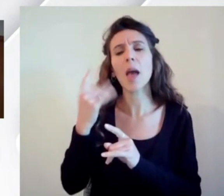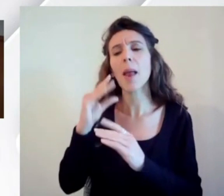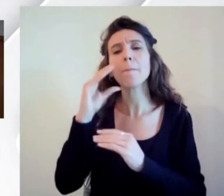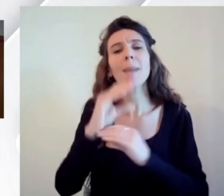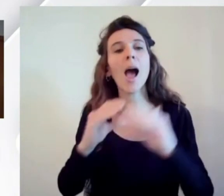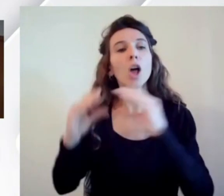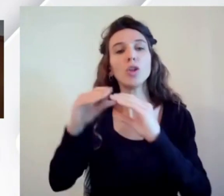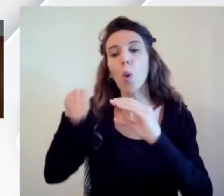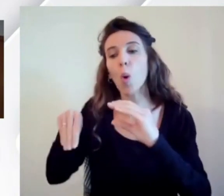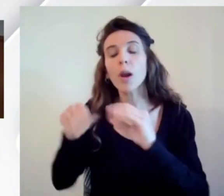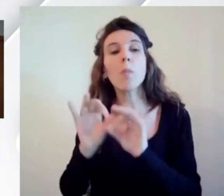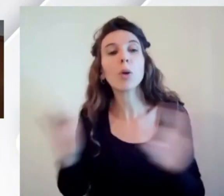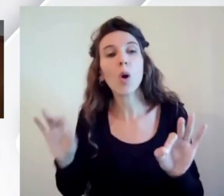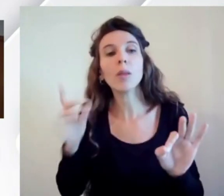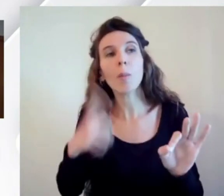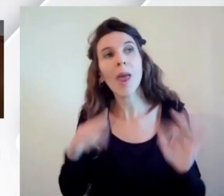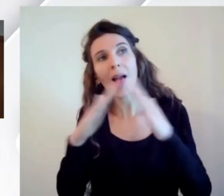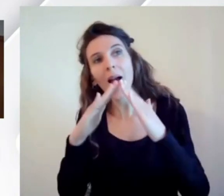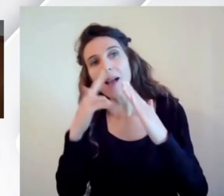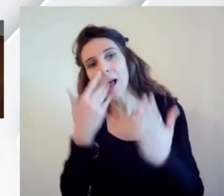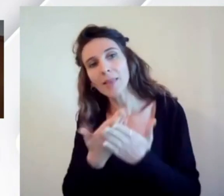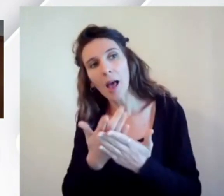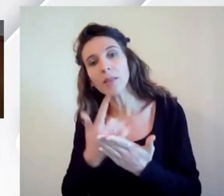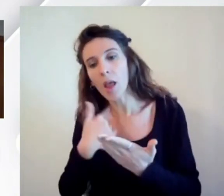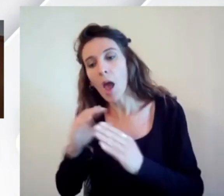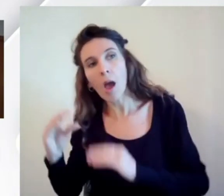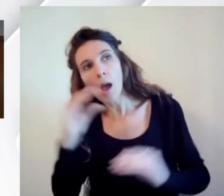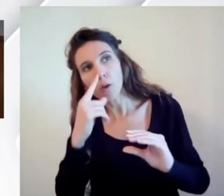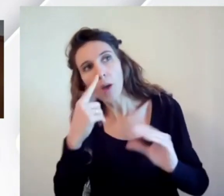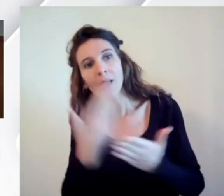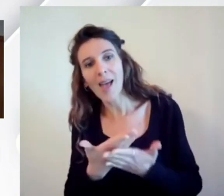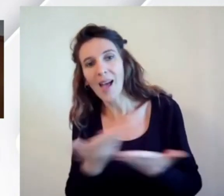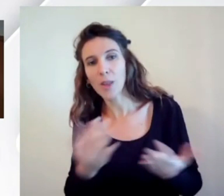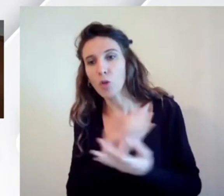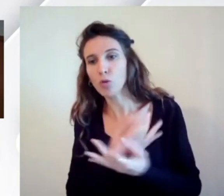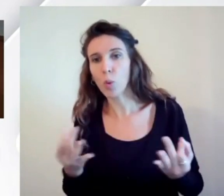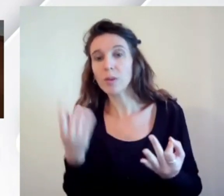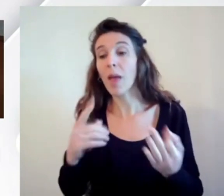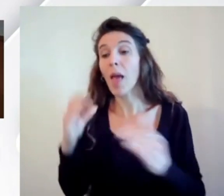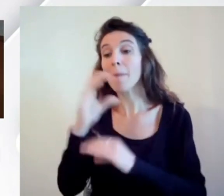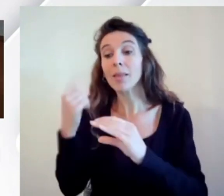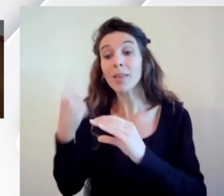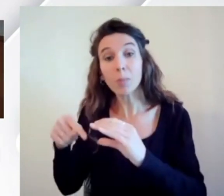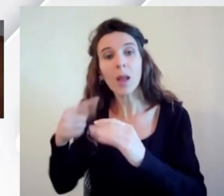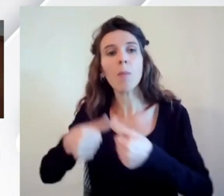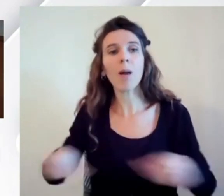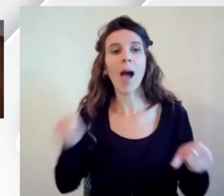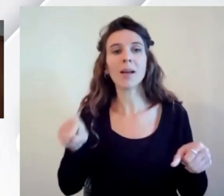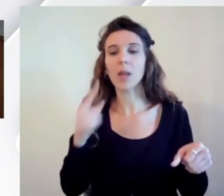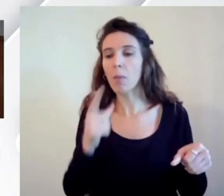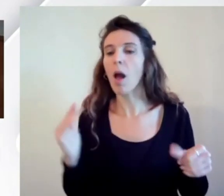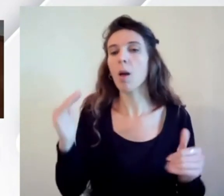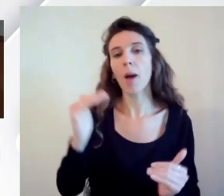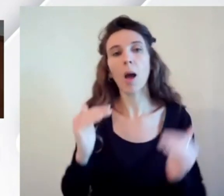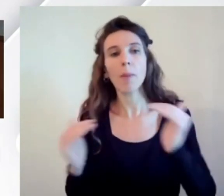costruire le case giuste. E i mattoni giusti sono la base, sono la base di quello che andiamo a costruire. Ma non solo solamente,